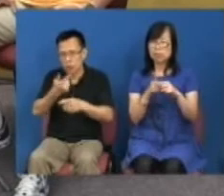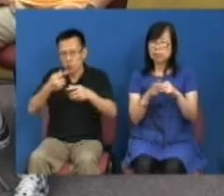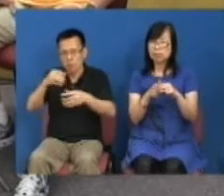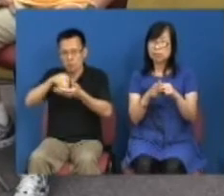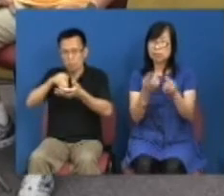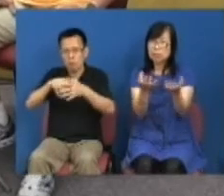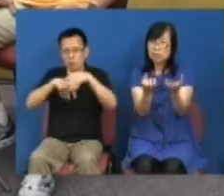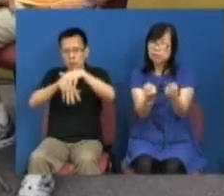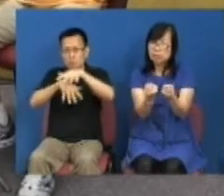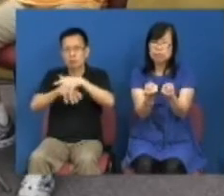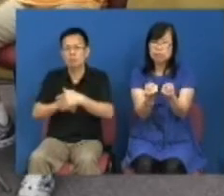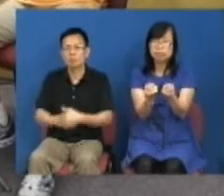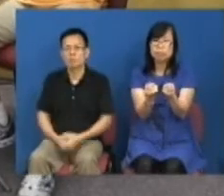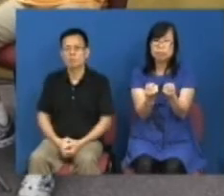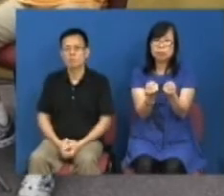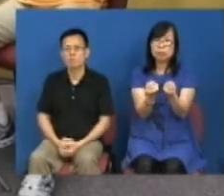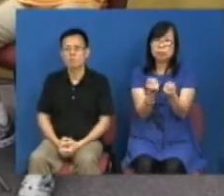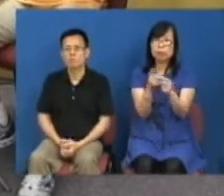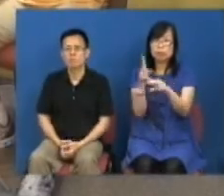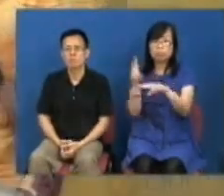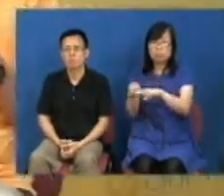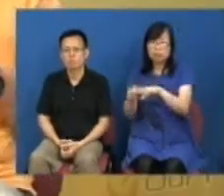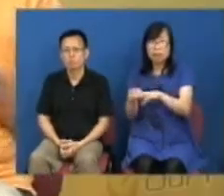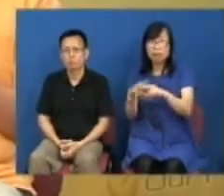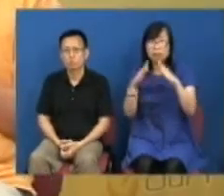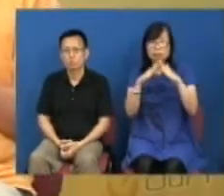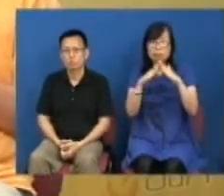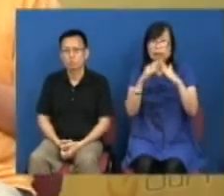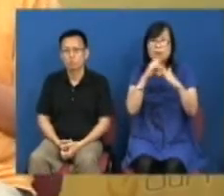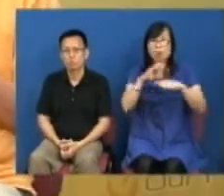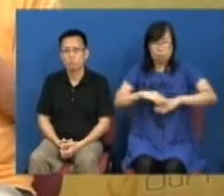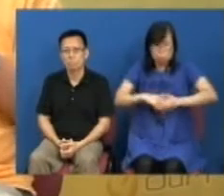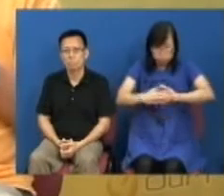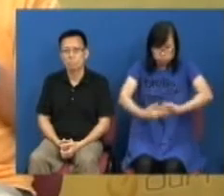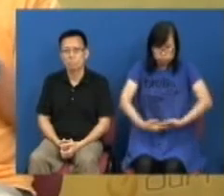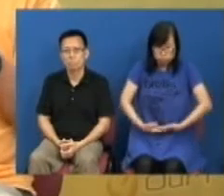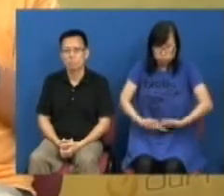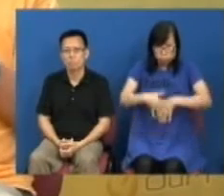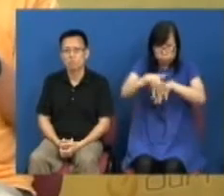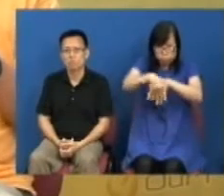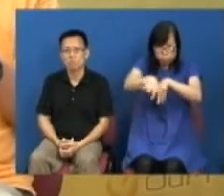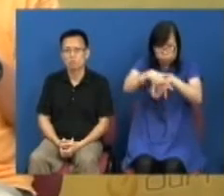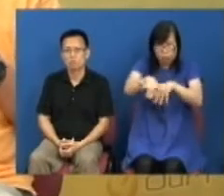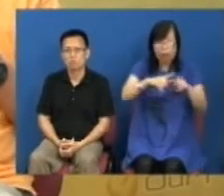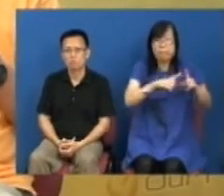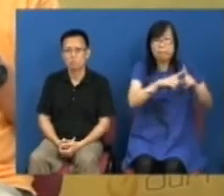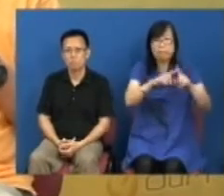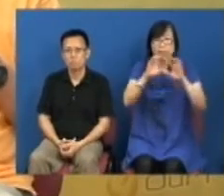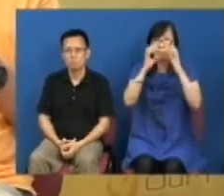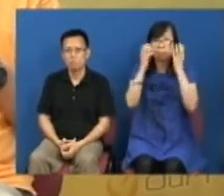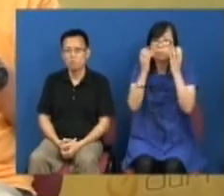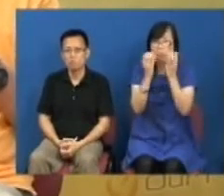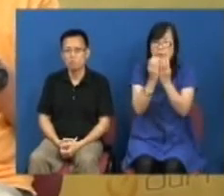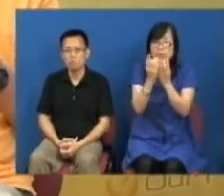有这个中港家庭一些团体当日是会有人妇上街是的民阵是会很小心安排他们在